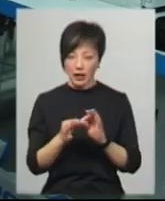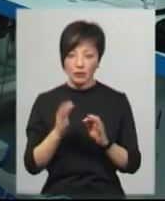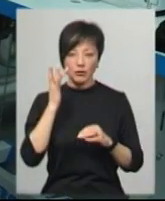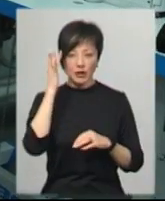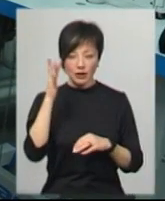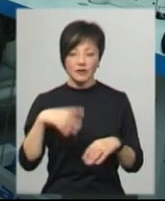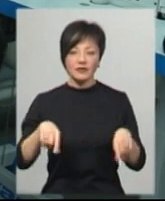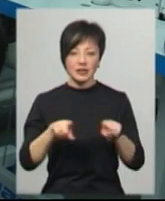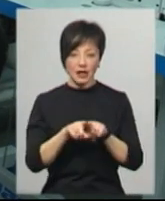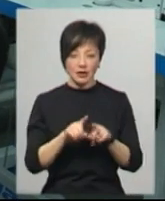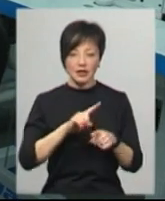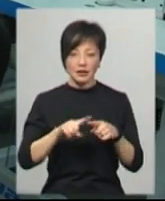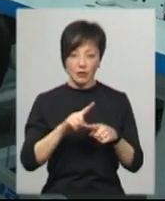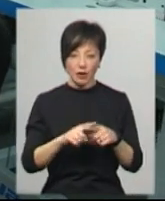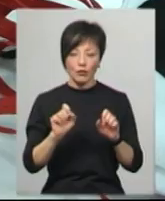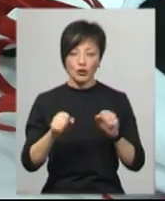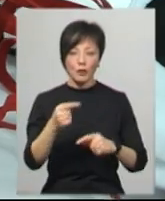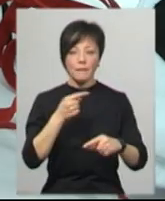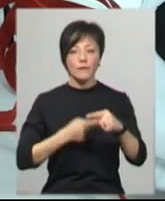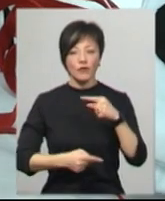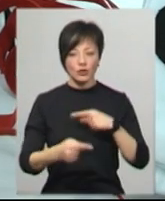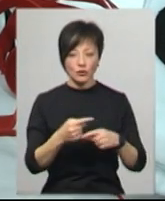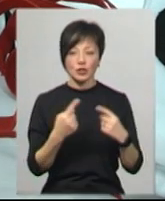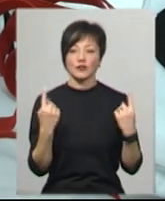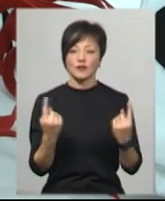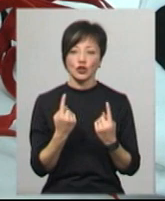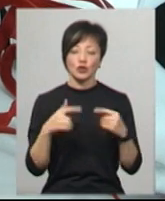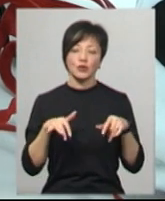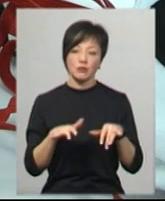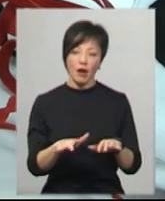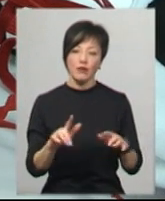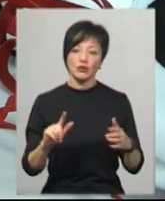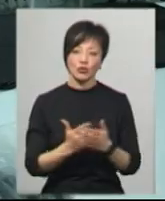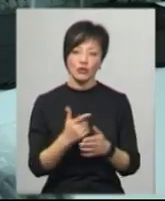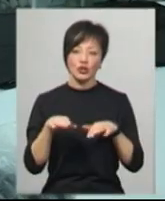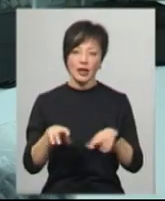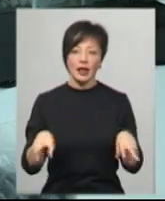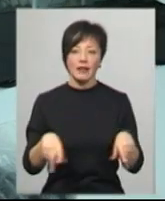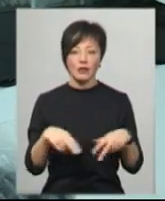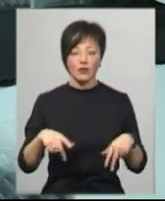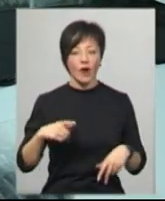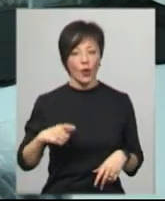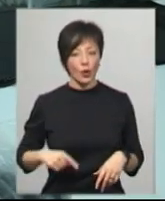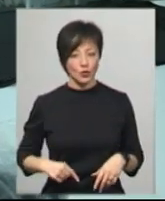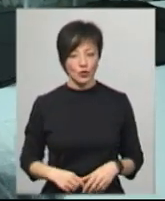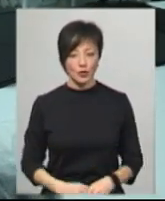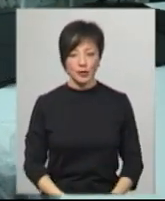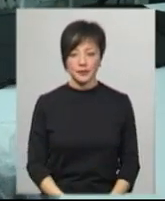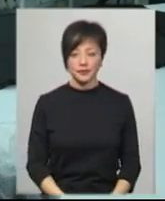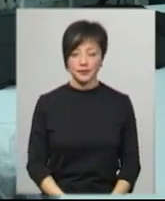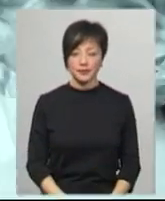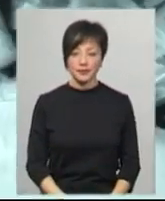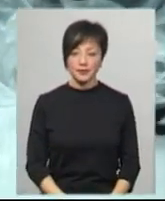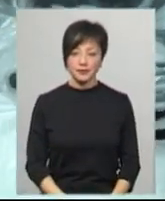мрію, що все-таки незабаром ми зможемо повернутися до звичної справи і знову шити танцювальні костюми, каже підприємиця.